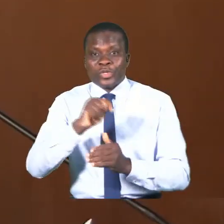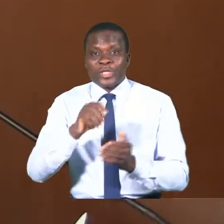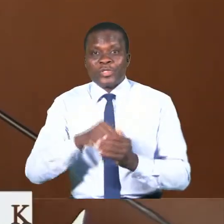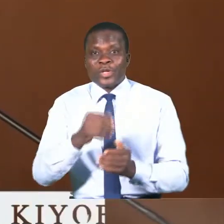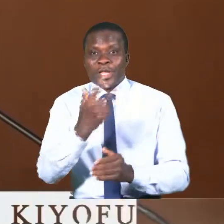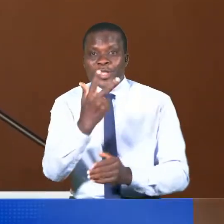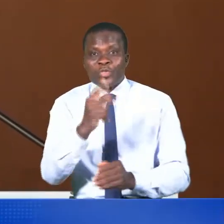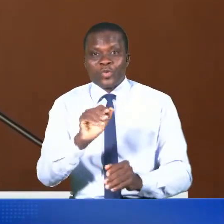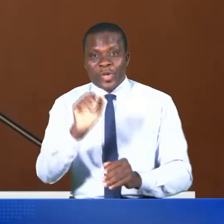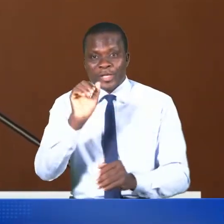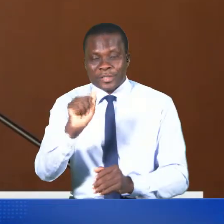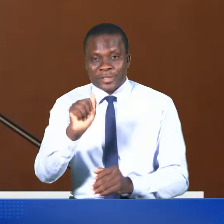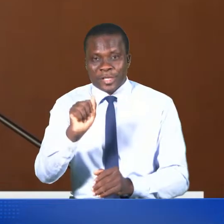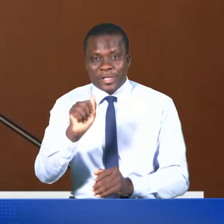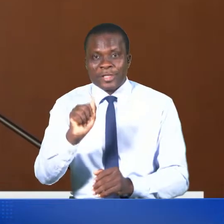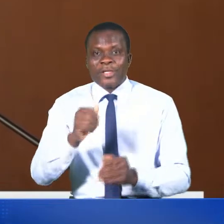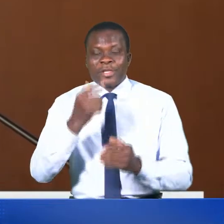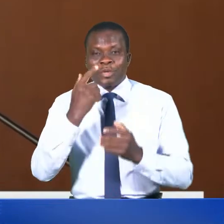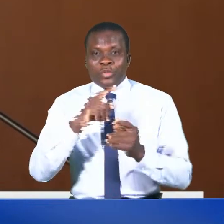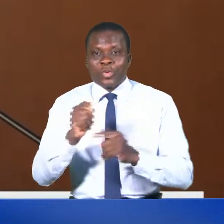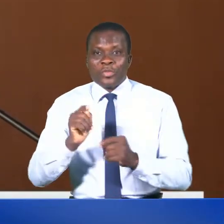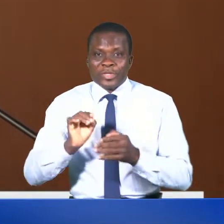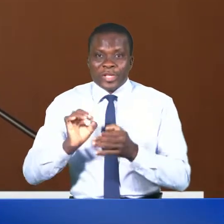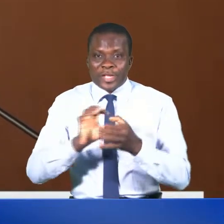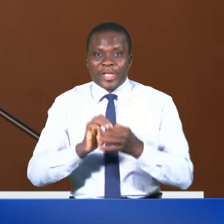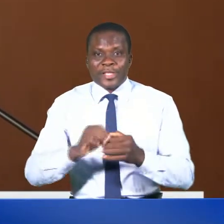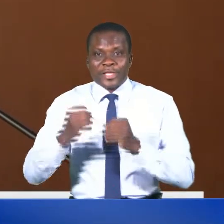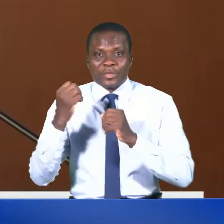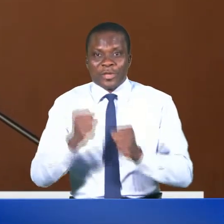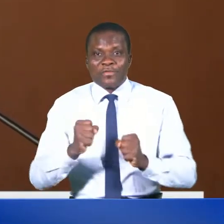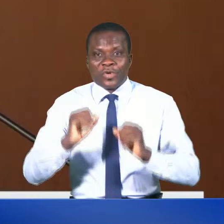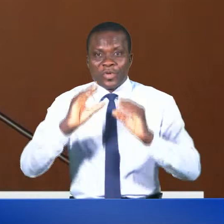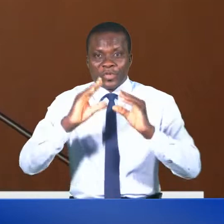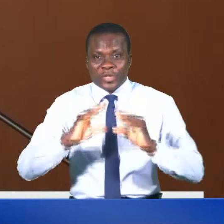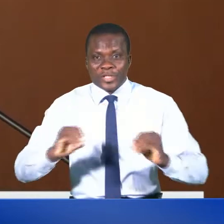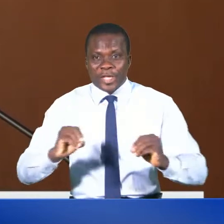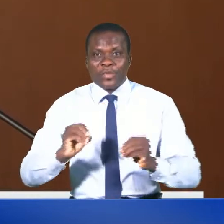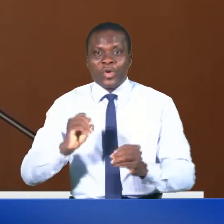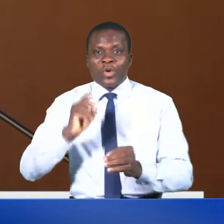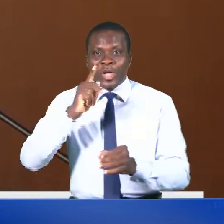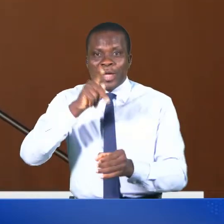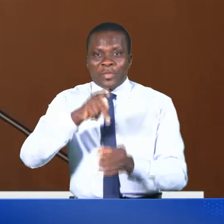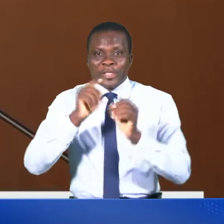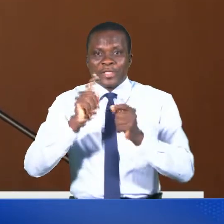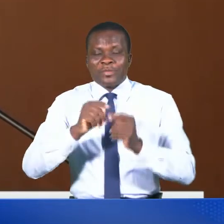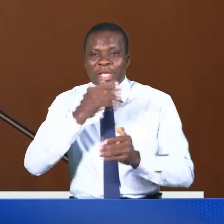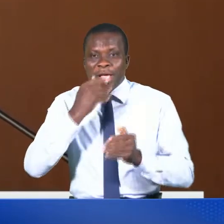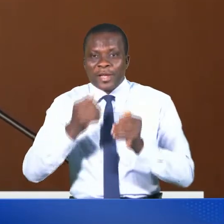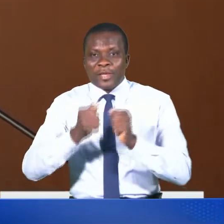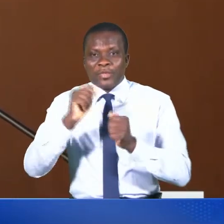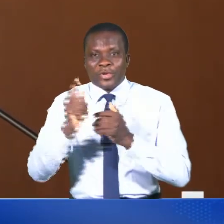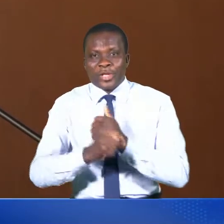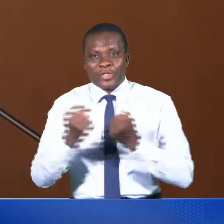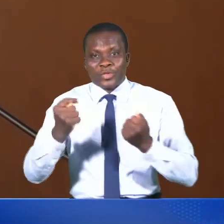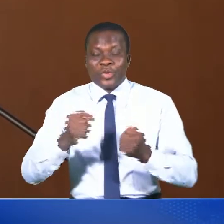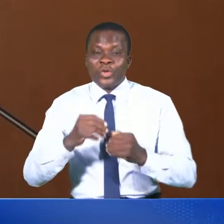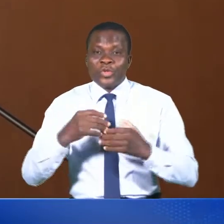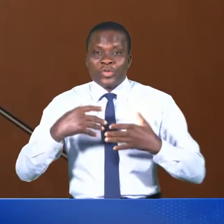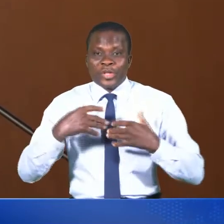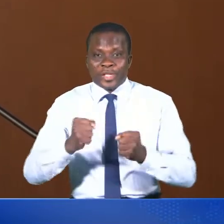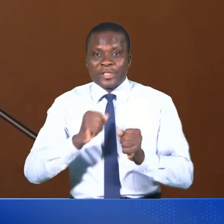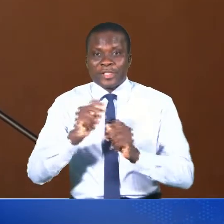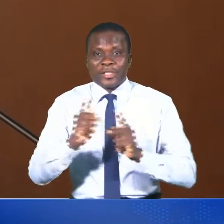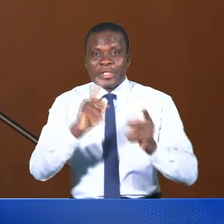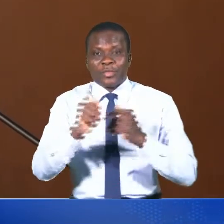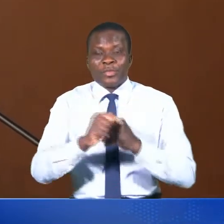traduit l'attachement hôte du Japon à contribuer à l'amélioration de la santé des populations